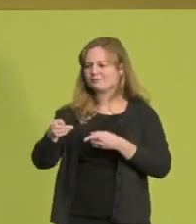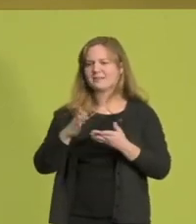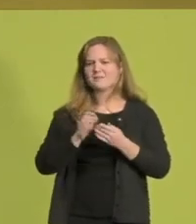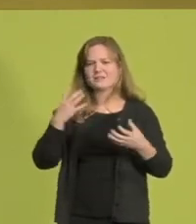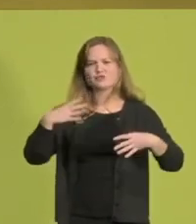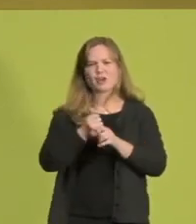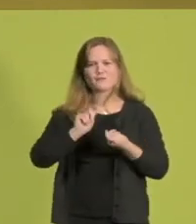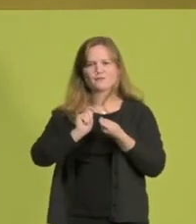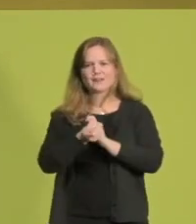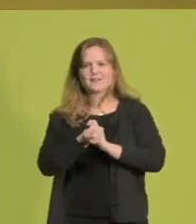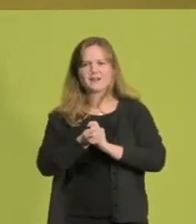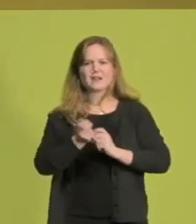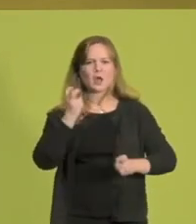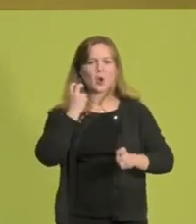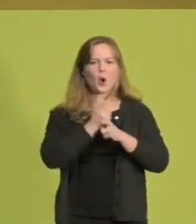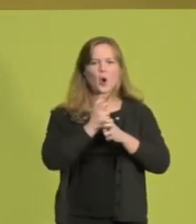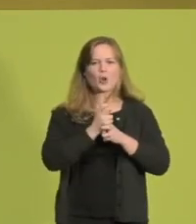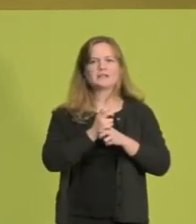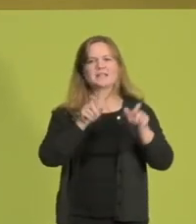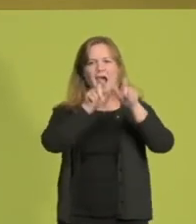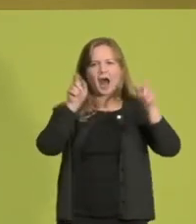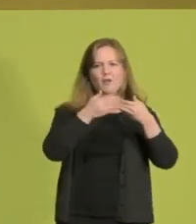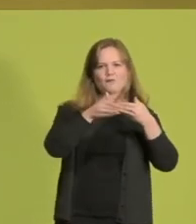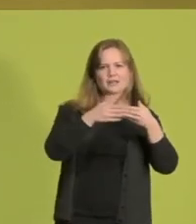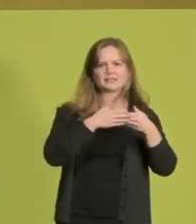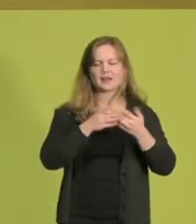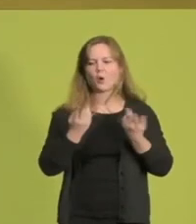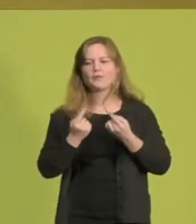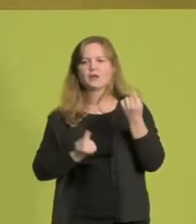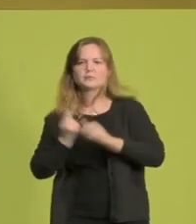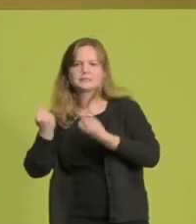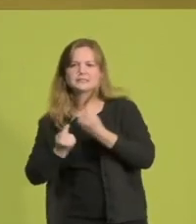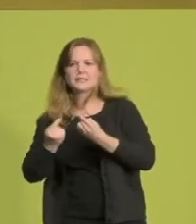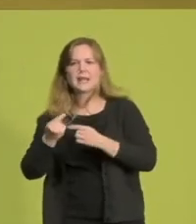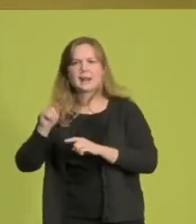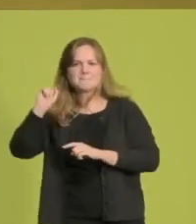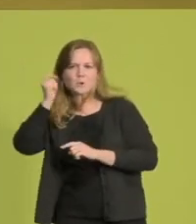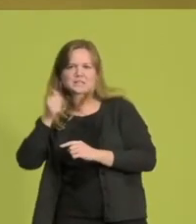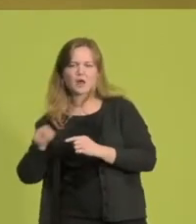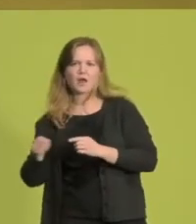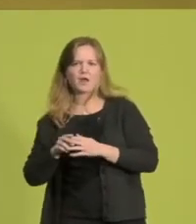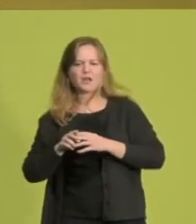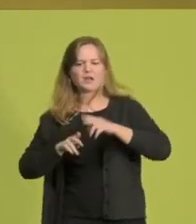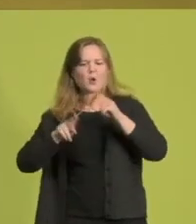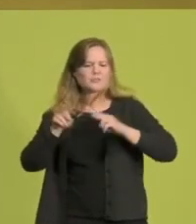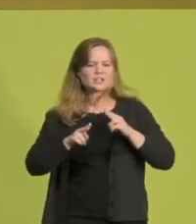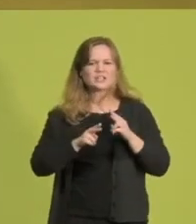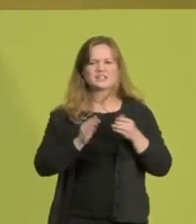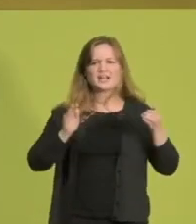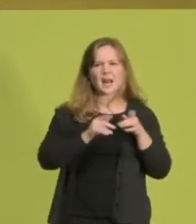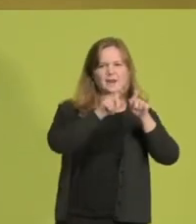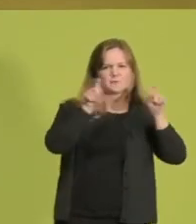Alufenster-Handwerksbetrieb im Sauerland, das Recyclingunternehmen im Münsterland, die unzähligen Start-ups zwischen